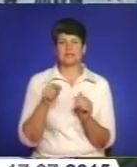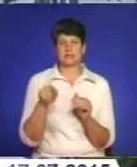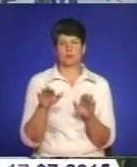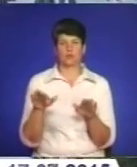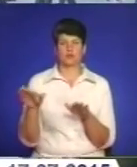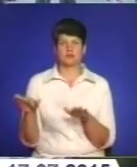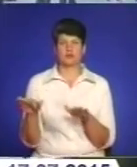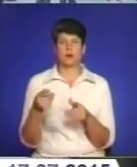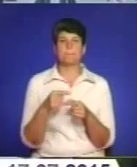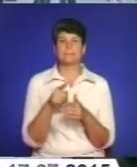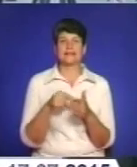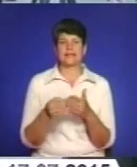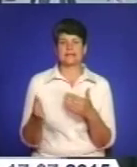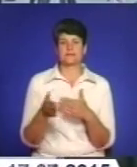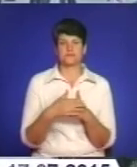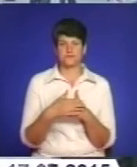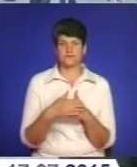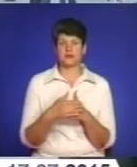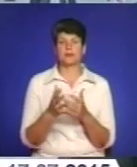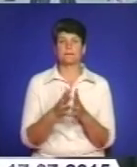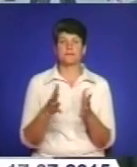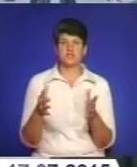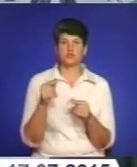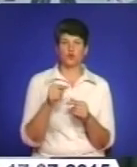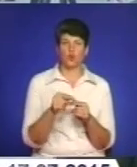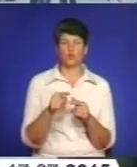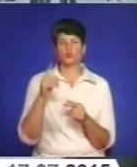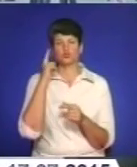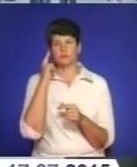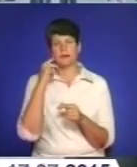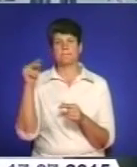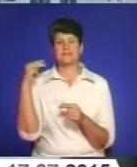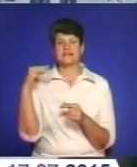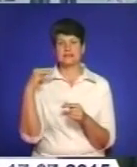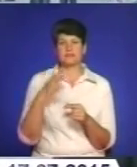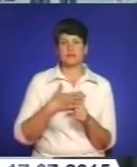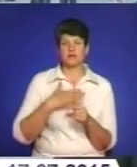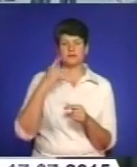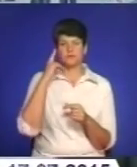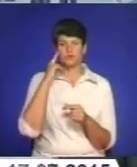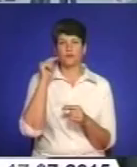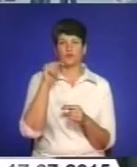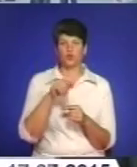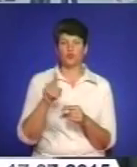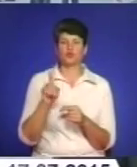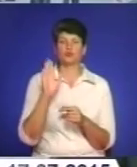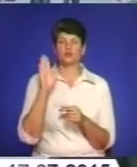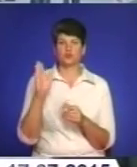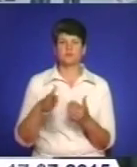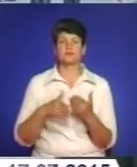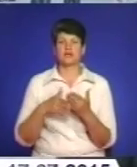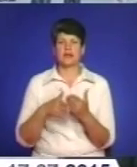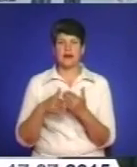це питання вже закрите. Більше того стоїть позиція президента, і наша позиція обласної державної адміністрації полягає в тому, що ми будемо сприяти